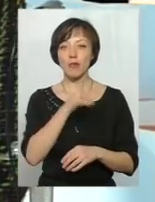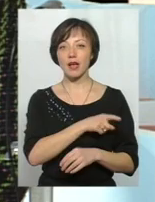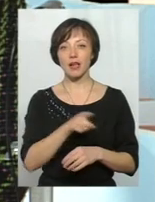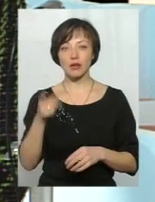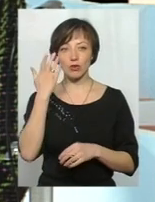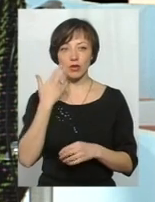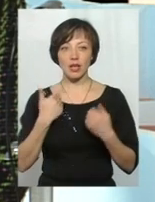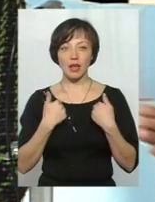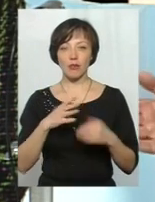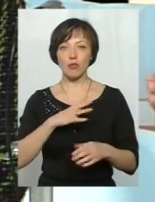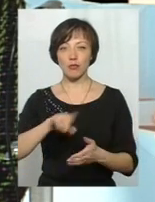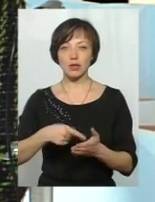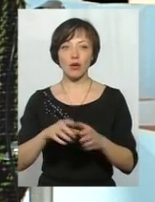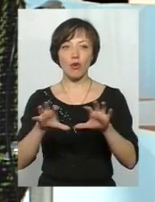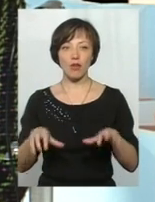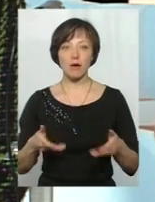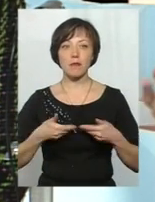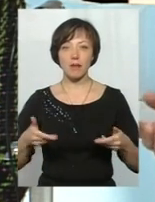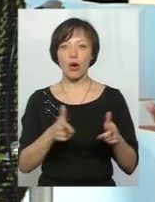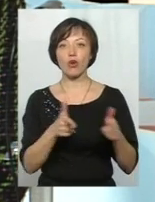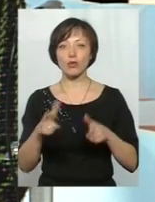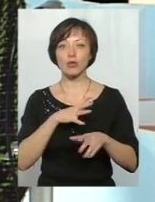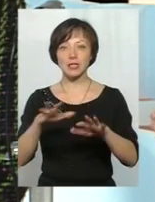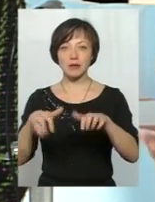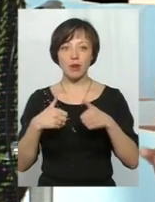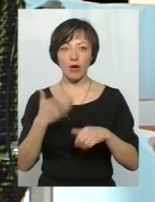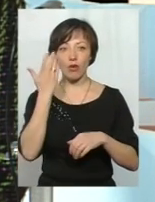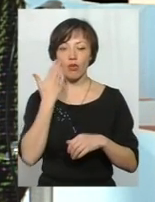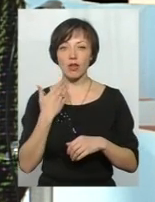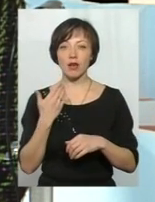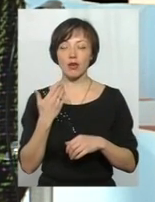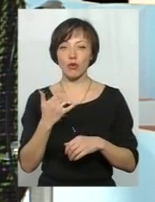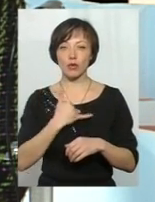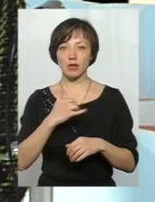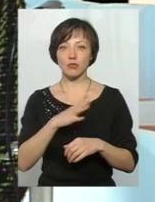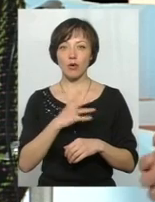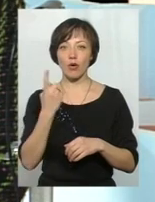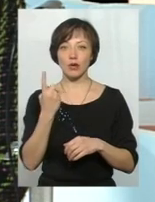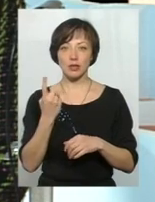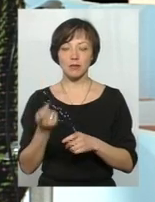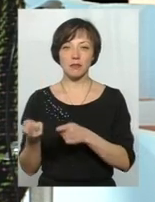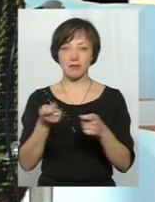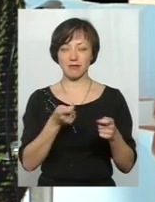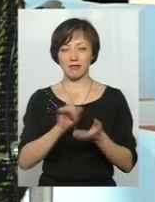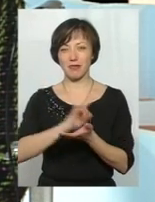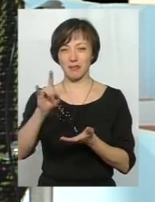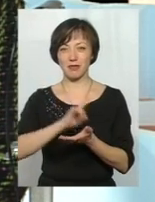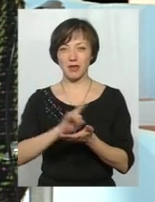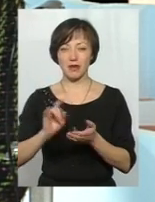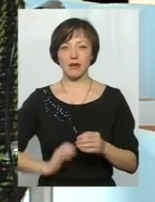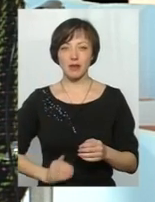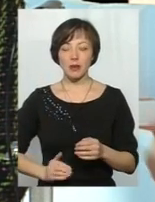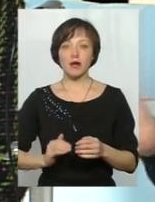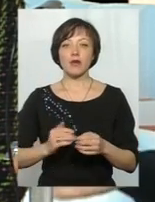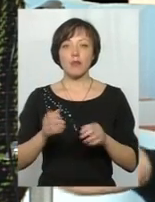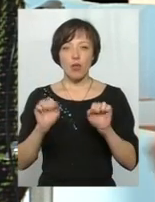я був міським головою, ми готові були забрати, коли до нас зайшов один перевізник, і тоді, якби